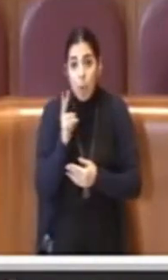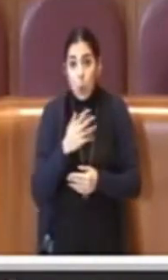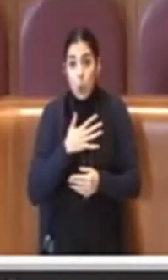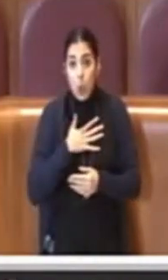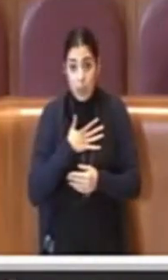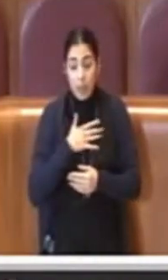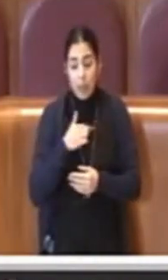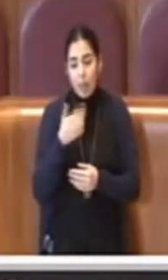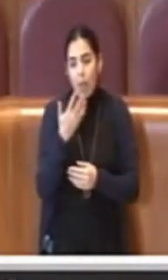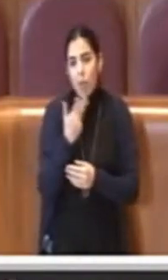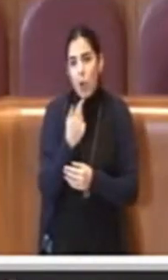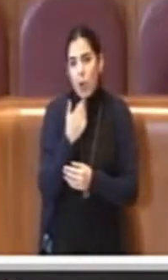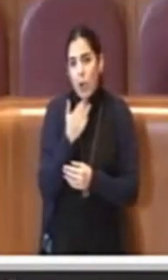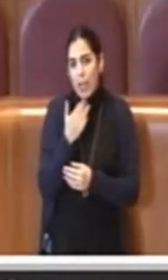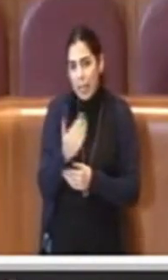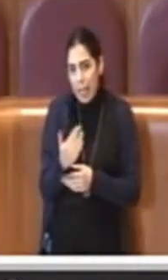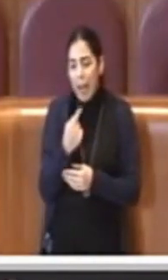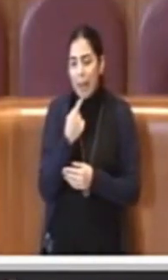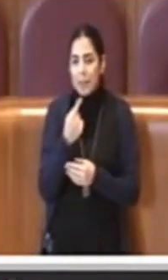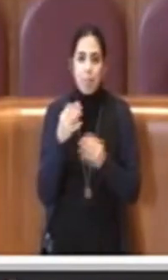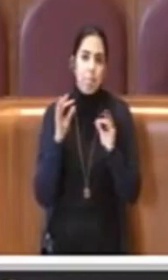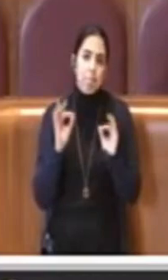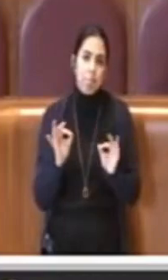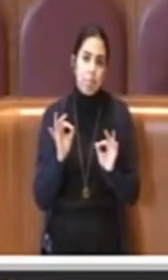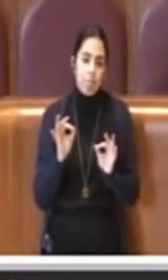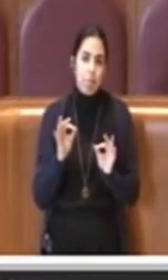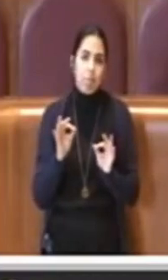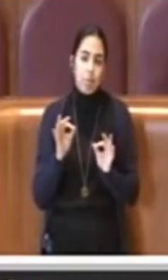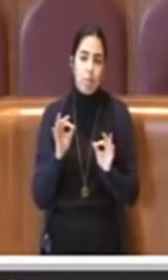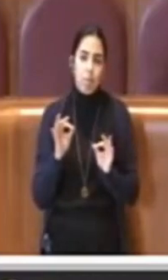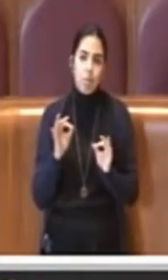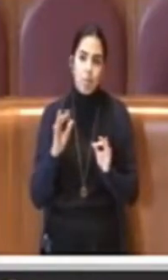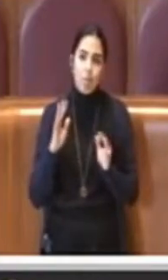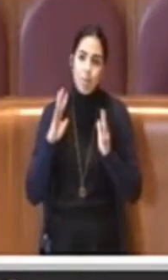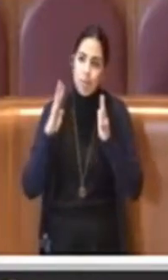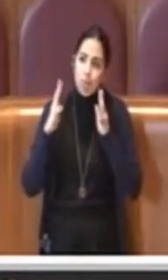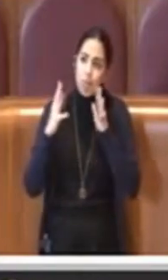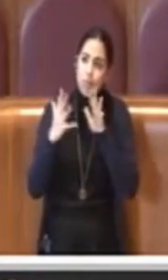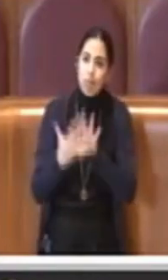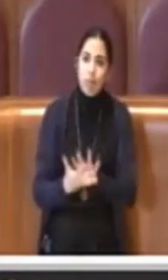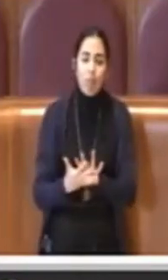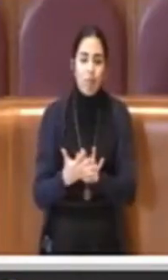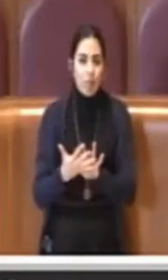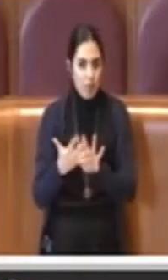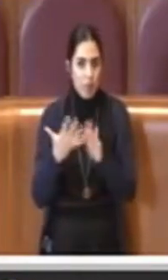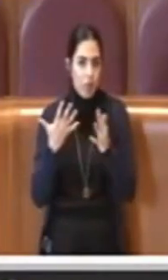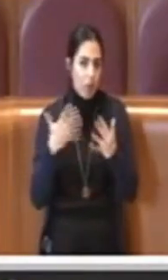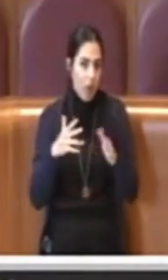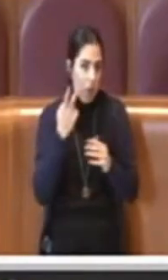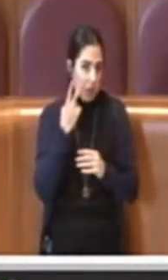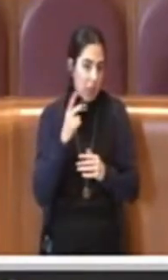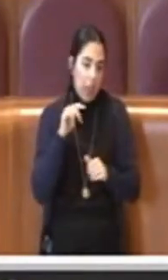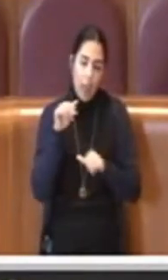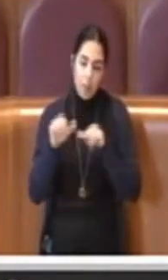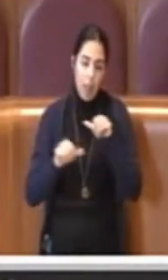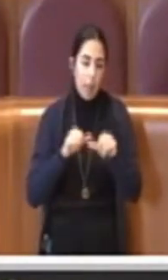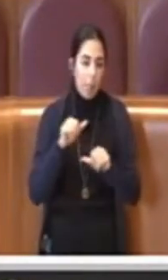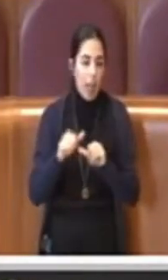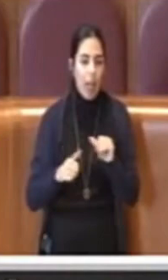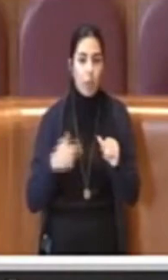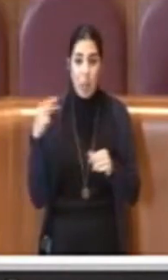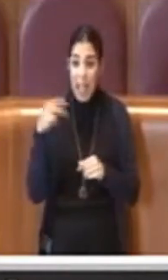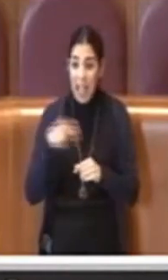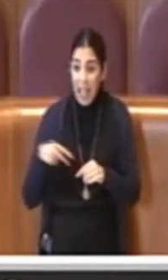anche ringraziare e dare atto dell'evoluzione che c'è stata nel corso degli anni,